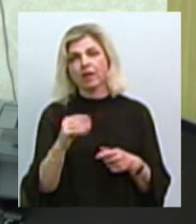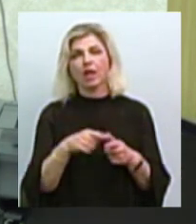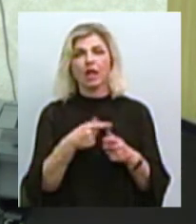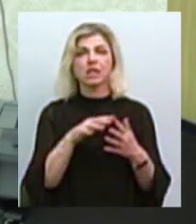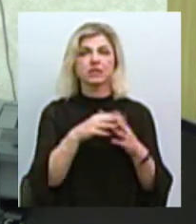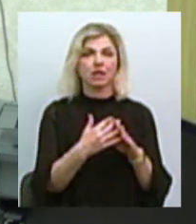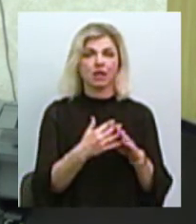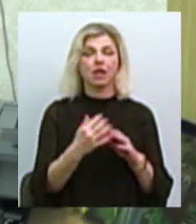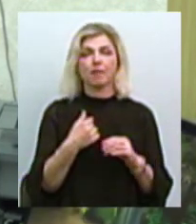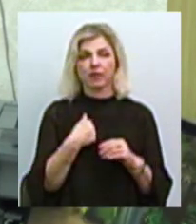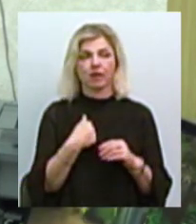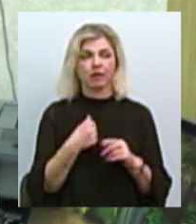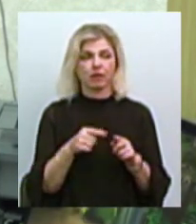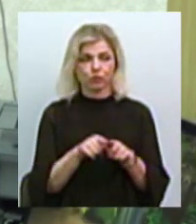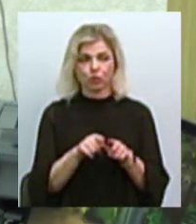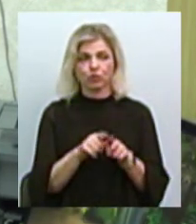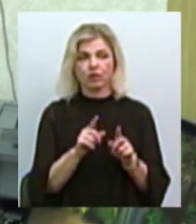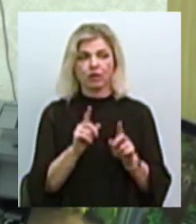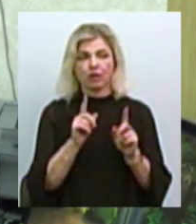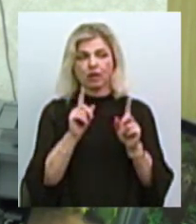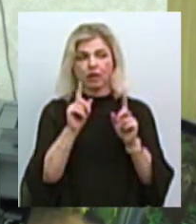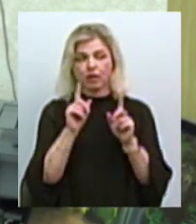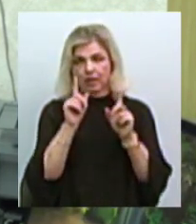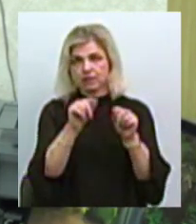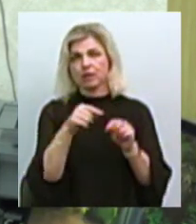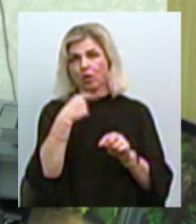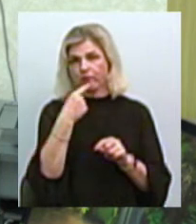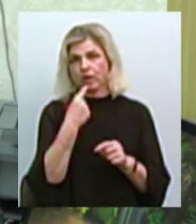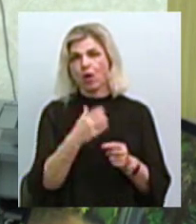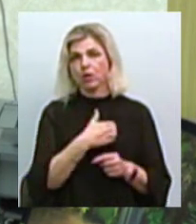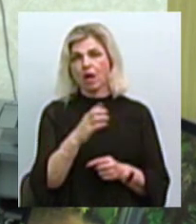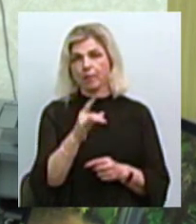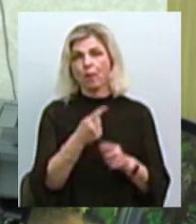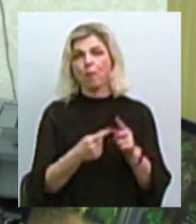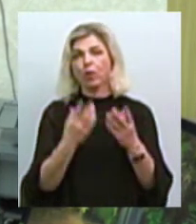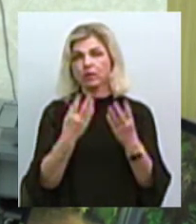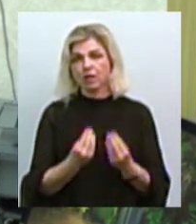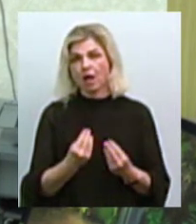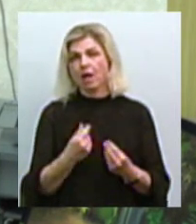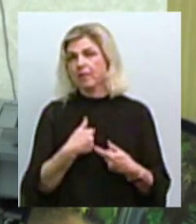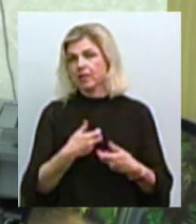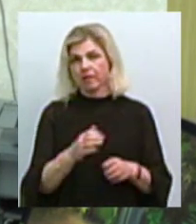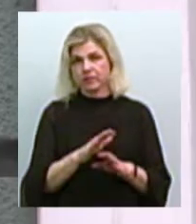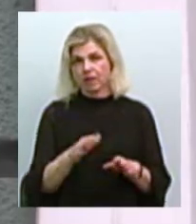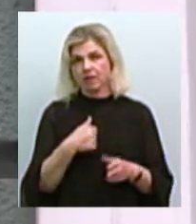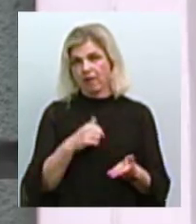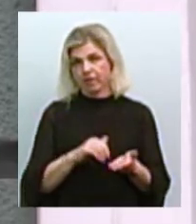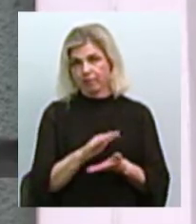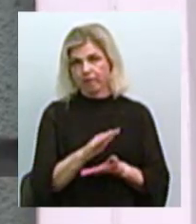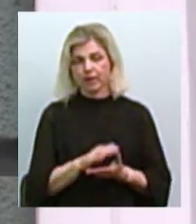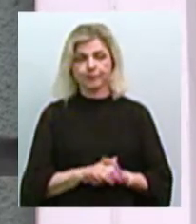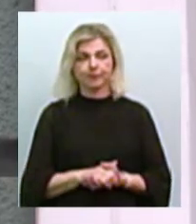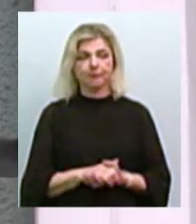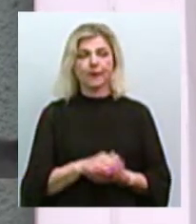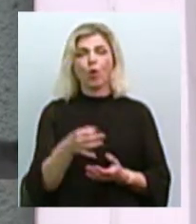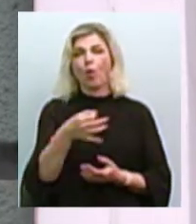селі. мені, як би, я їздила, говорила хоч на півдня, але на півдня не брали і тому я відмовлялася. За даними